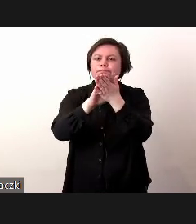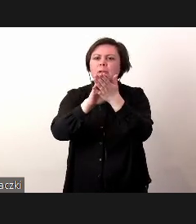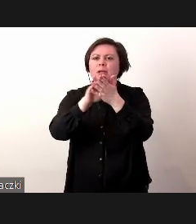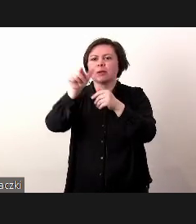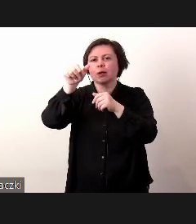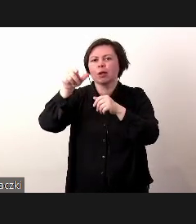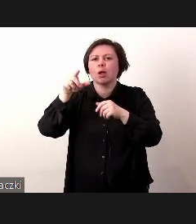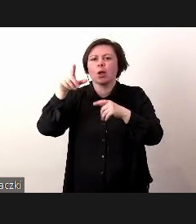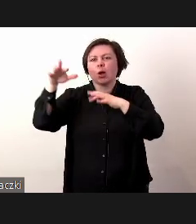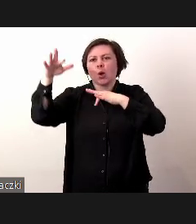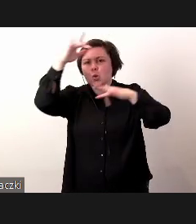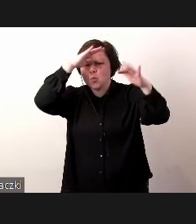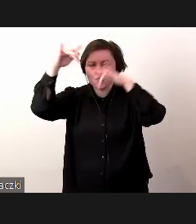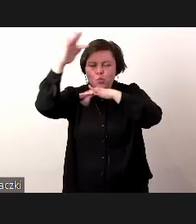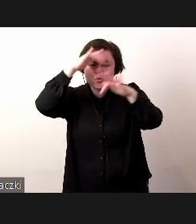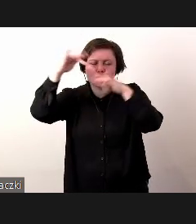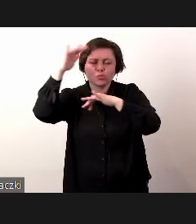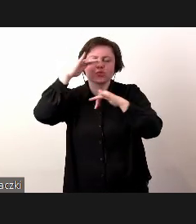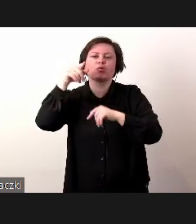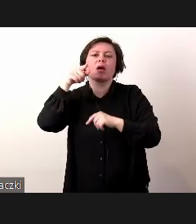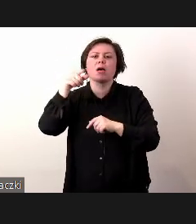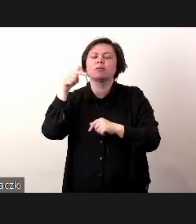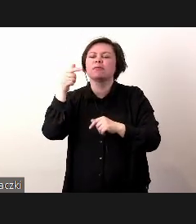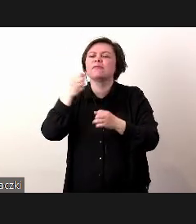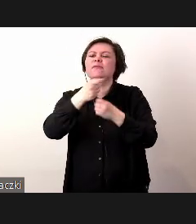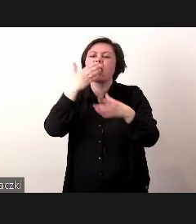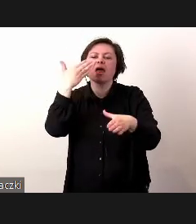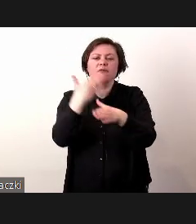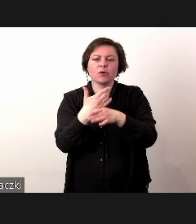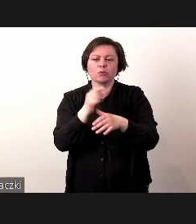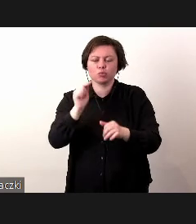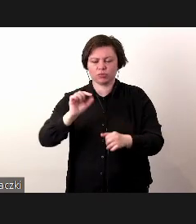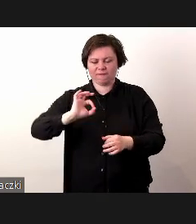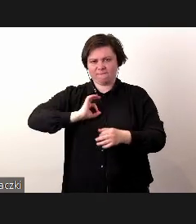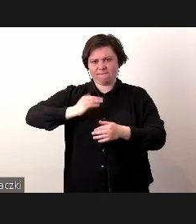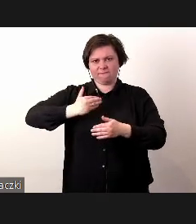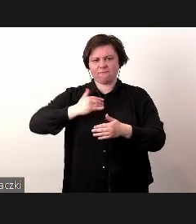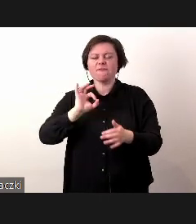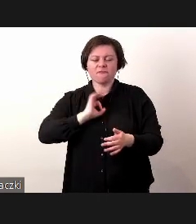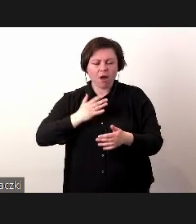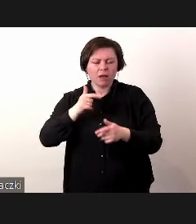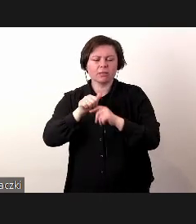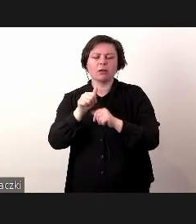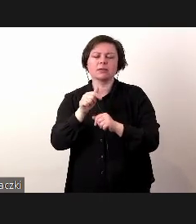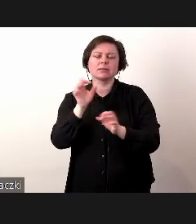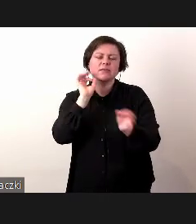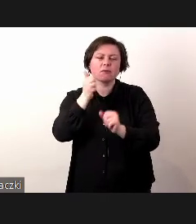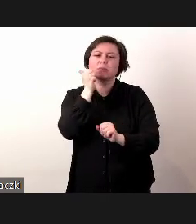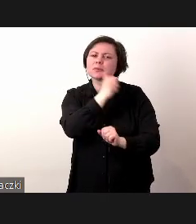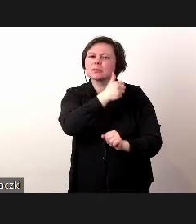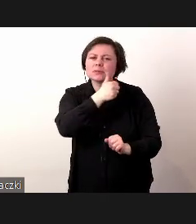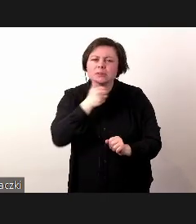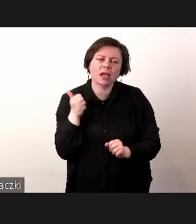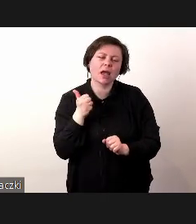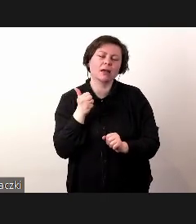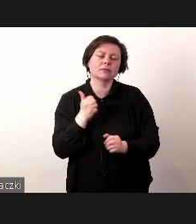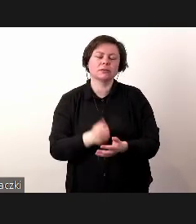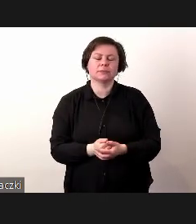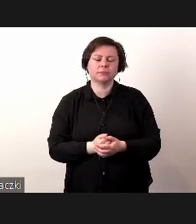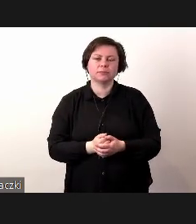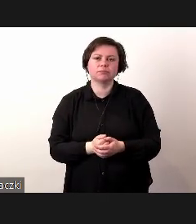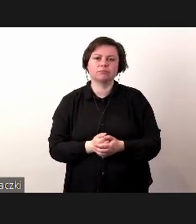w chmurze. Bardzo wiele firm musi mieć to po prostu u siebie. Tym bardziej, jeżeli to są dane poufne, tajne,